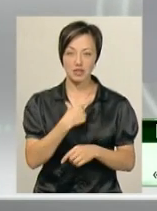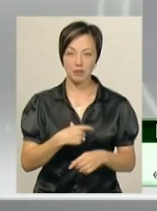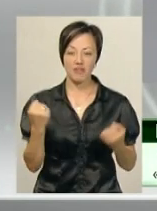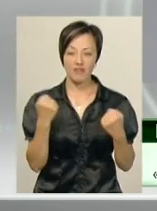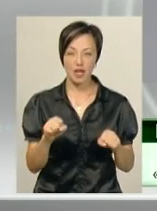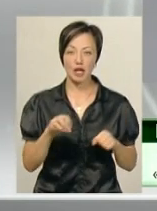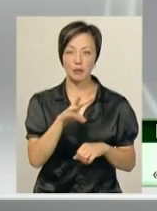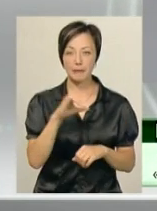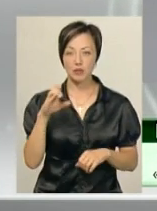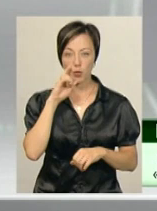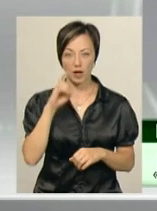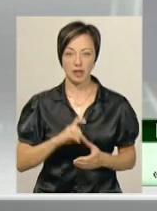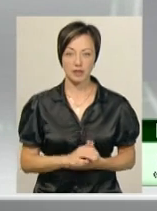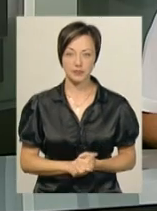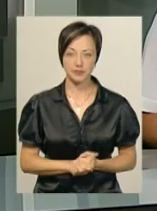– виграти «Міс України».